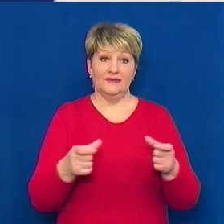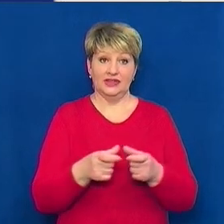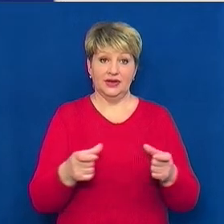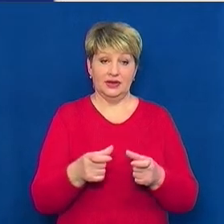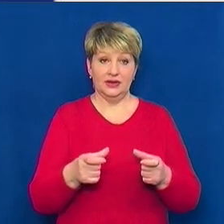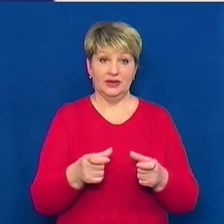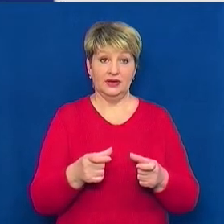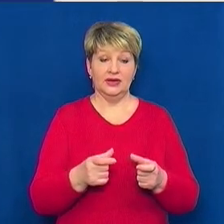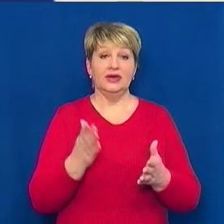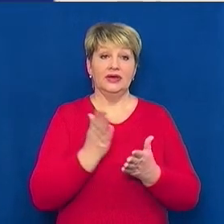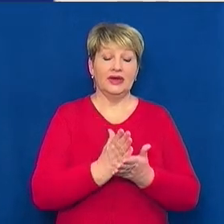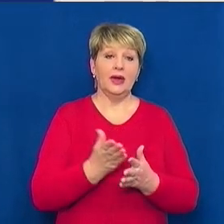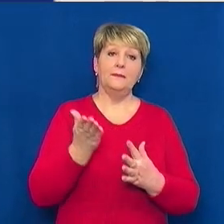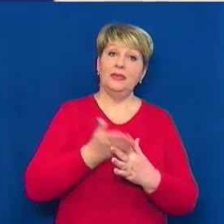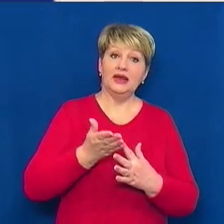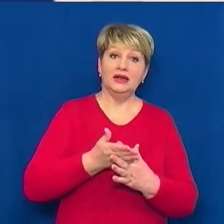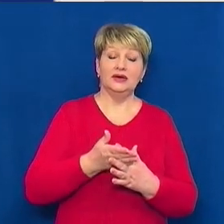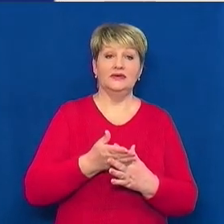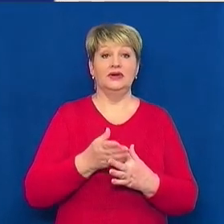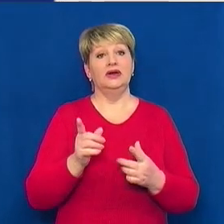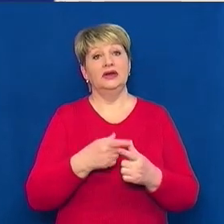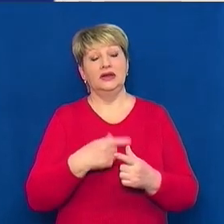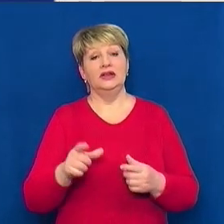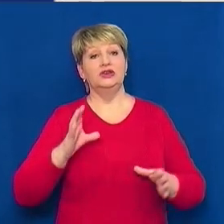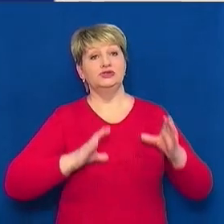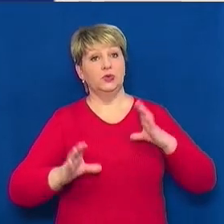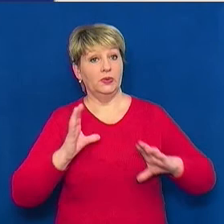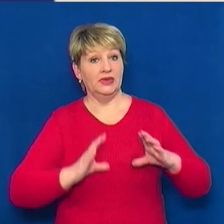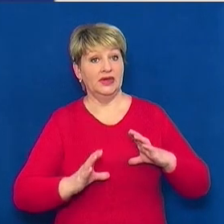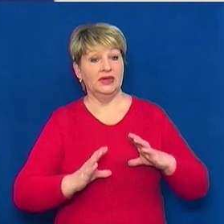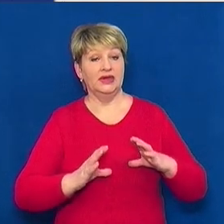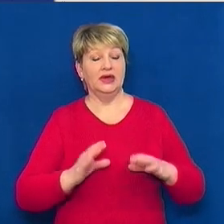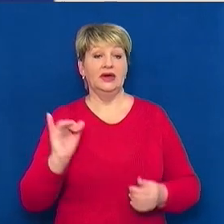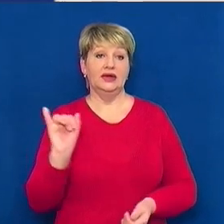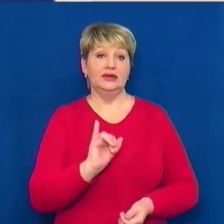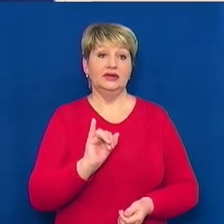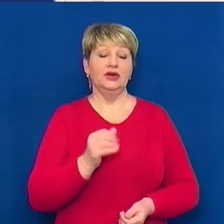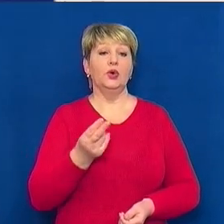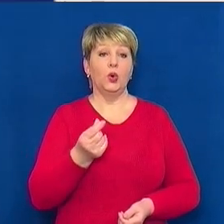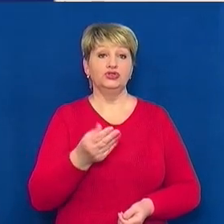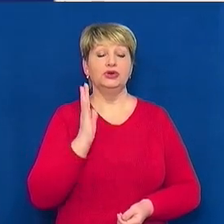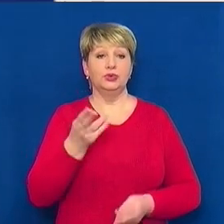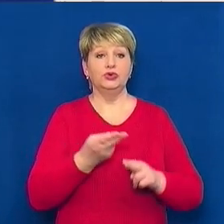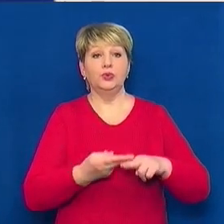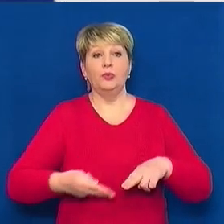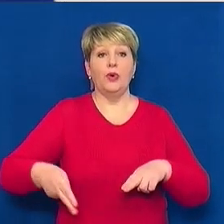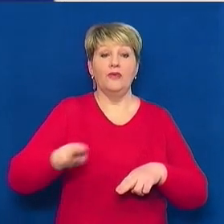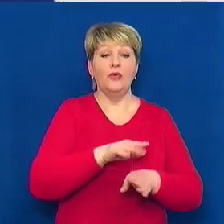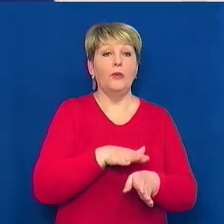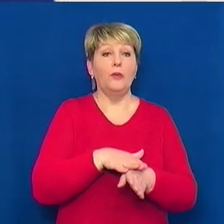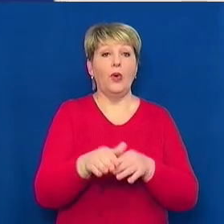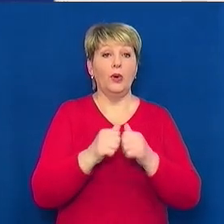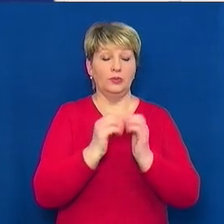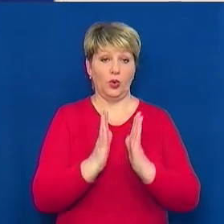Він є пільговим, зокрема, це ім'я нинчий, студентський. І кошти будуть повернуті в повному